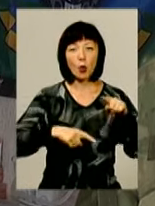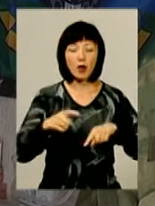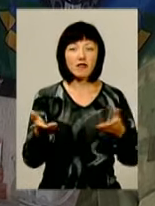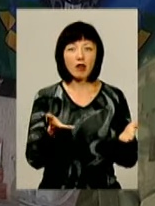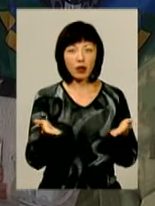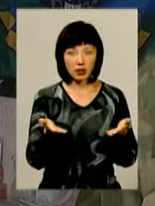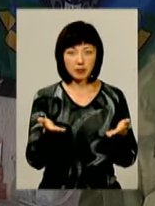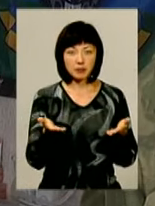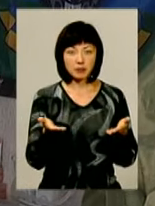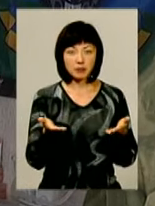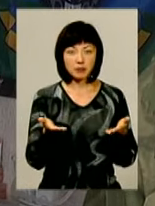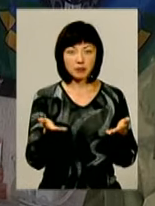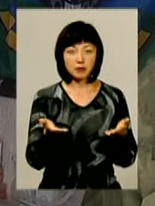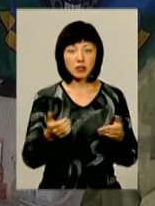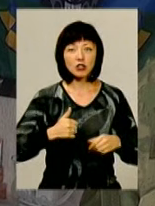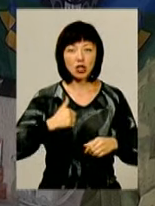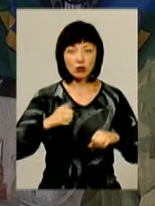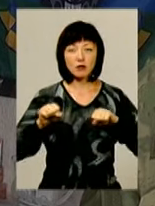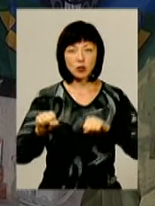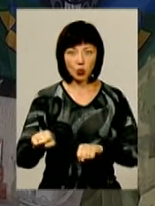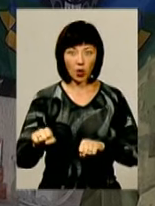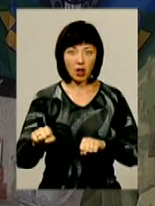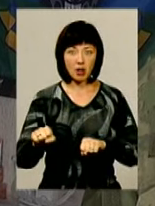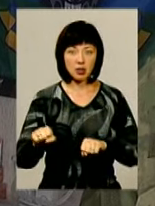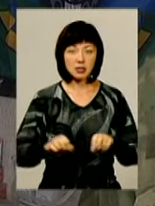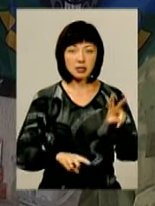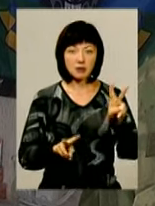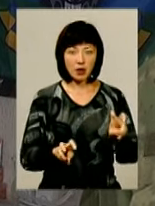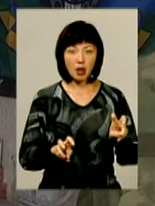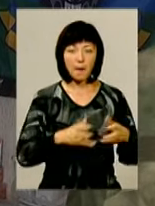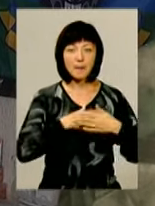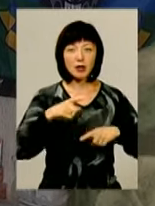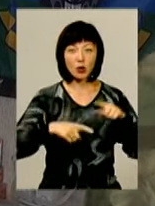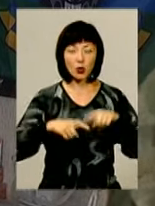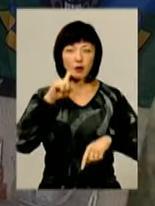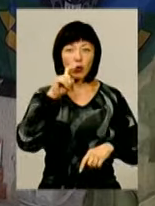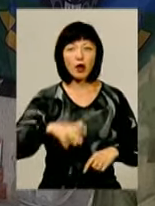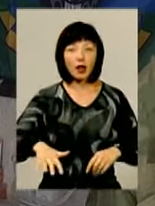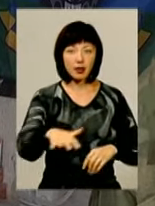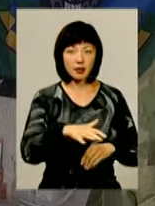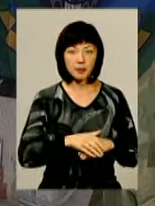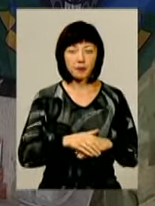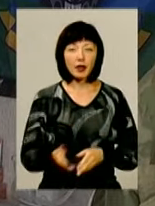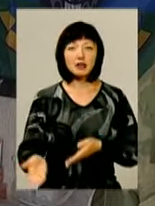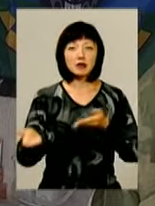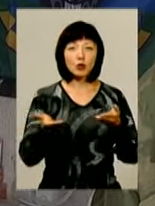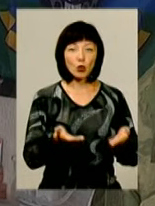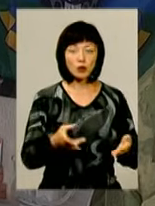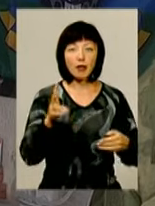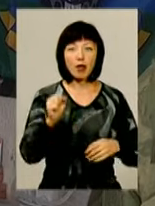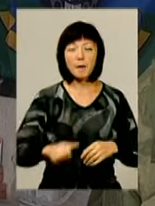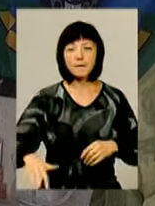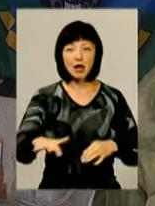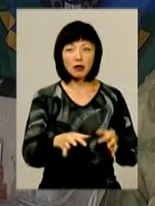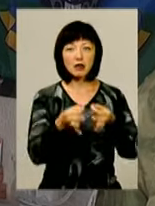які з честью відстояли звання патріотів України. Запрошуємо на Майдан